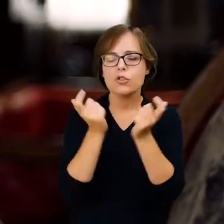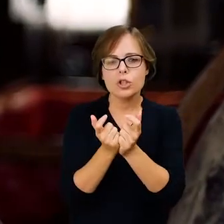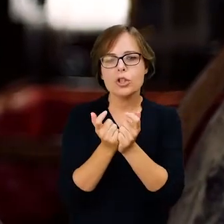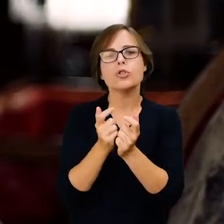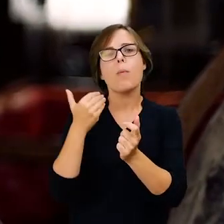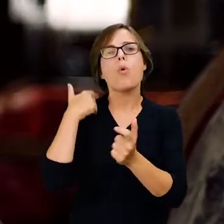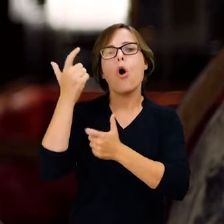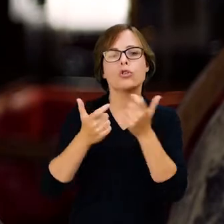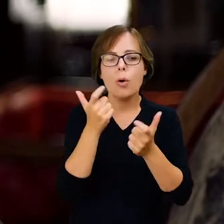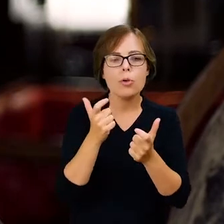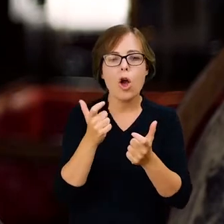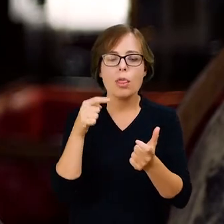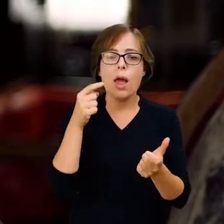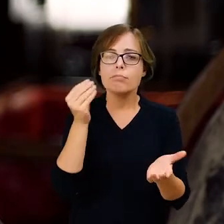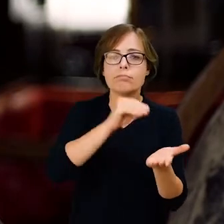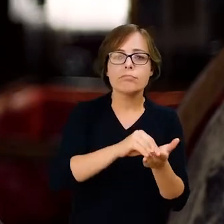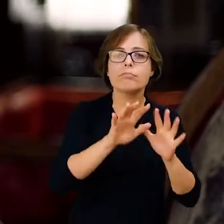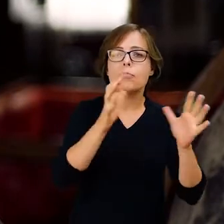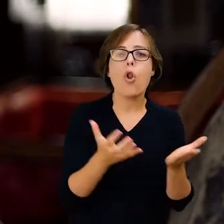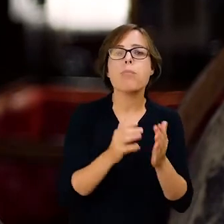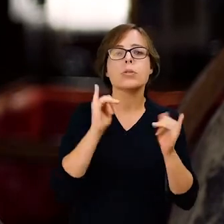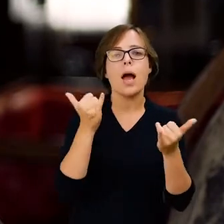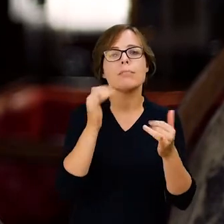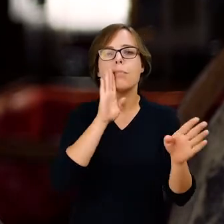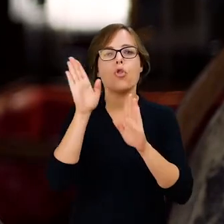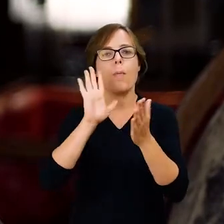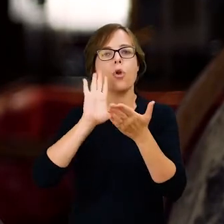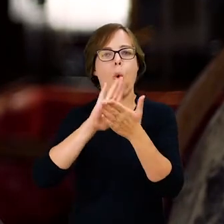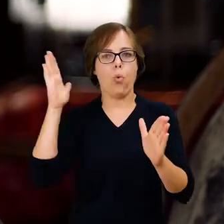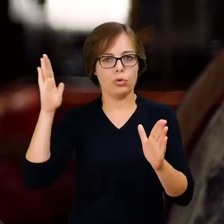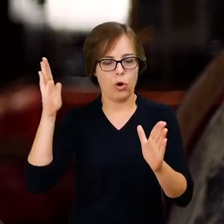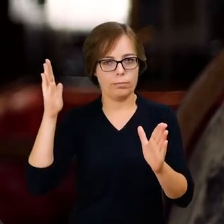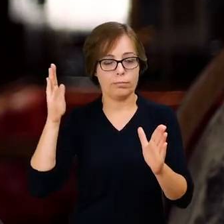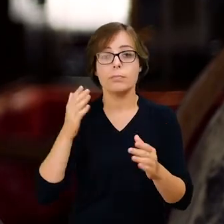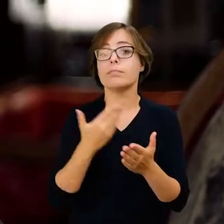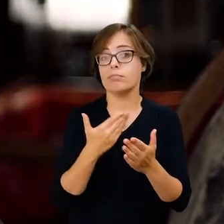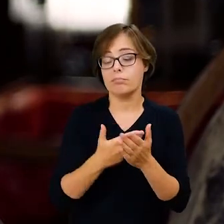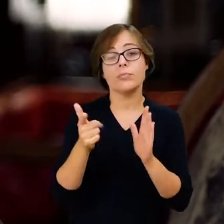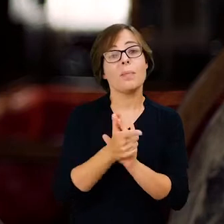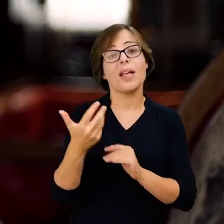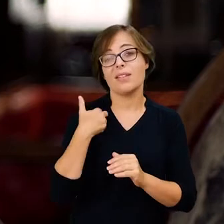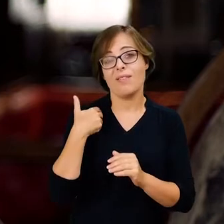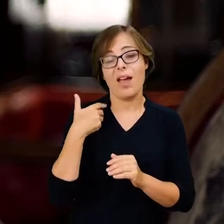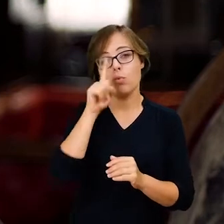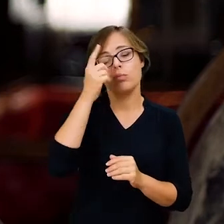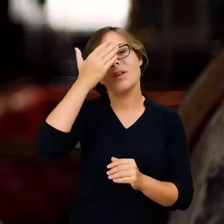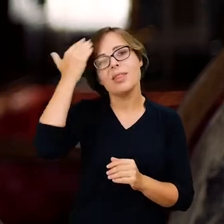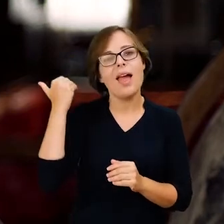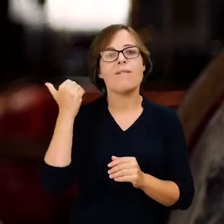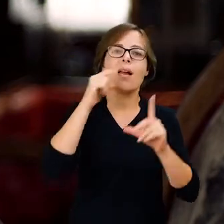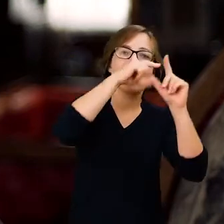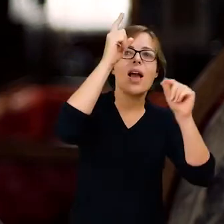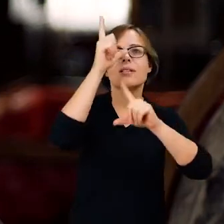w odbiciu lustrzanym. Z bardzo prostego powodu. W XVII wieku nie znano jeszcze proporcji odległości między gwiazdami,